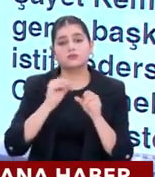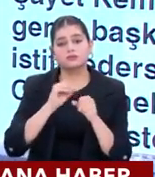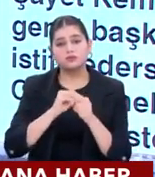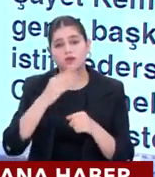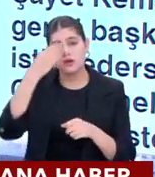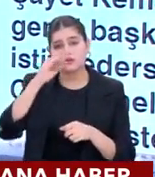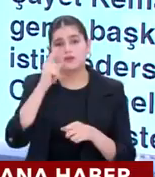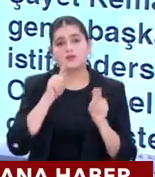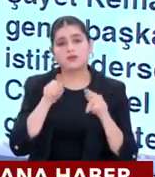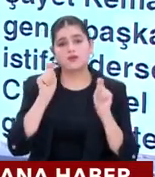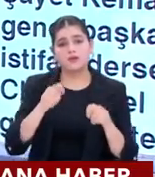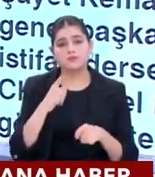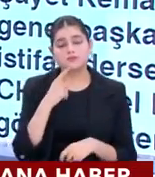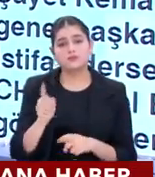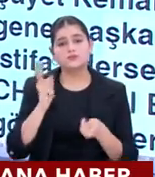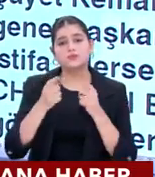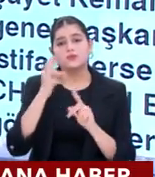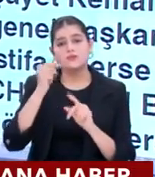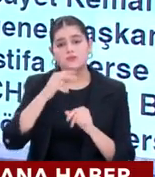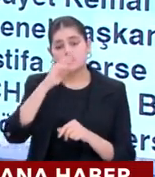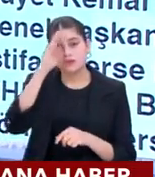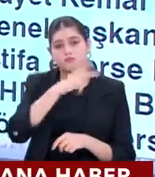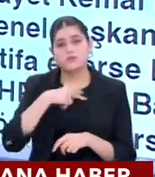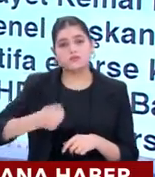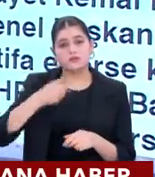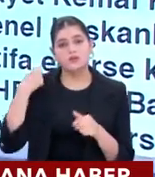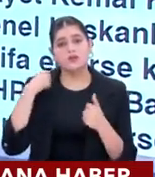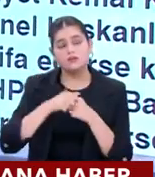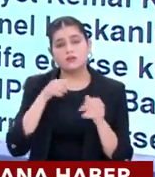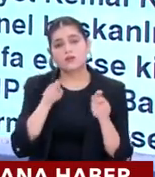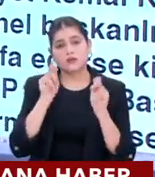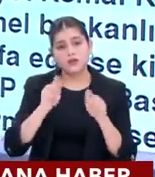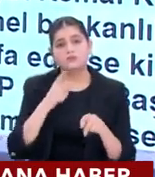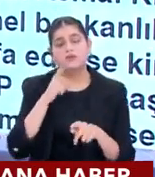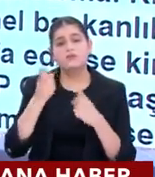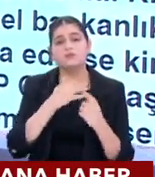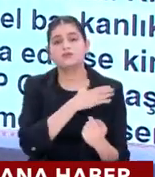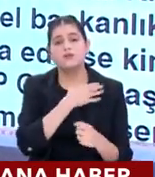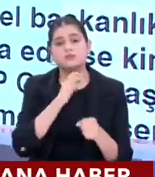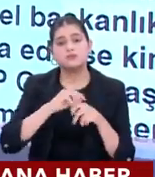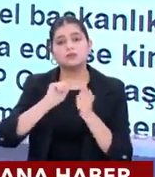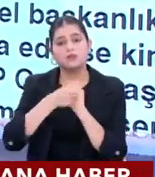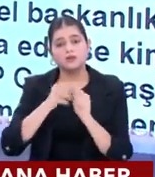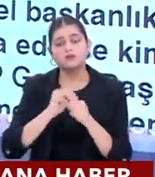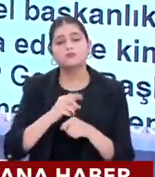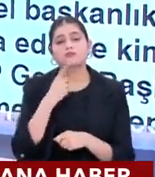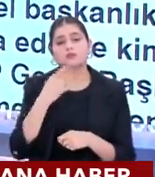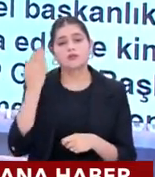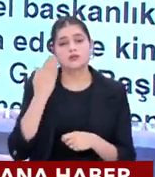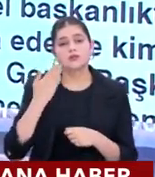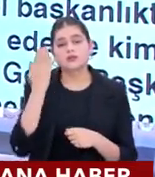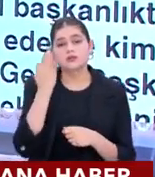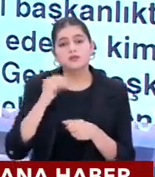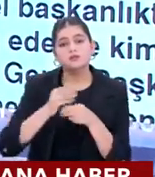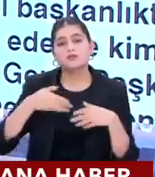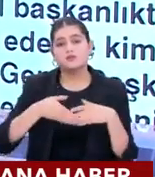aday gösterecek. Yani bir şekilde İmamoğlu İstanbul Büyükşehir Belediye Başkanı'na yeniden talip olacak. Fakat Cumhuriyet Halk Partisi'ndeki değişimde izlediği o